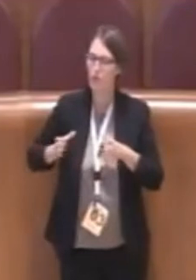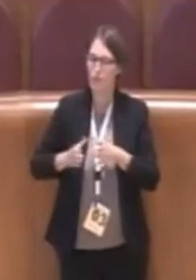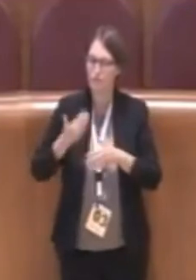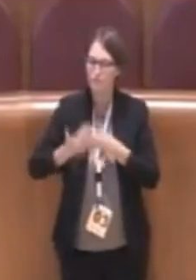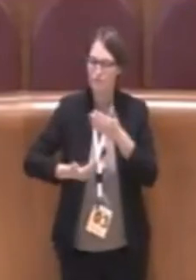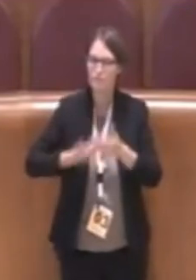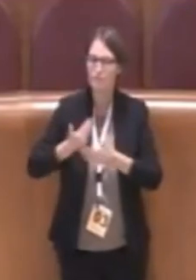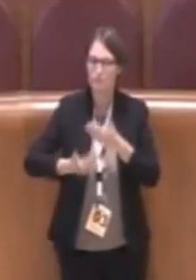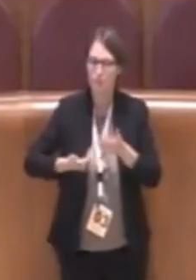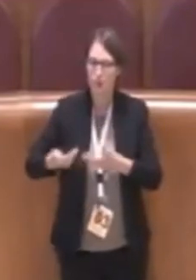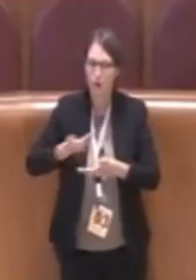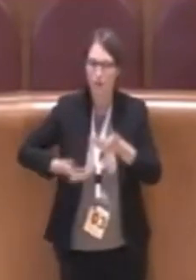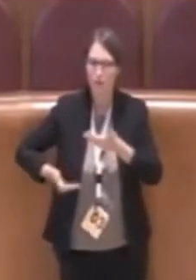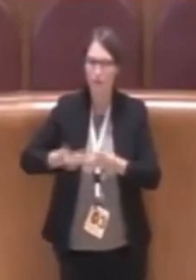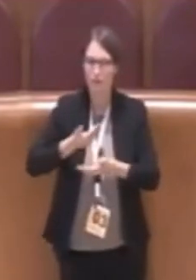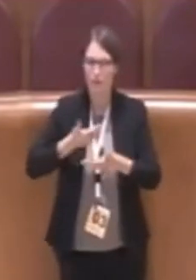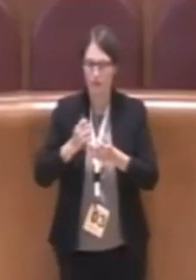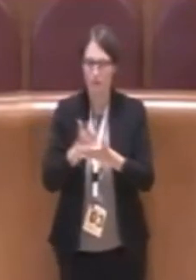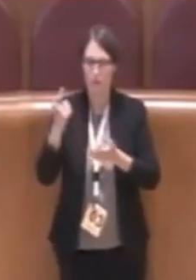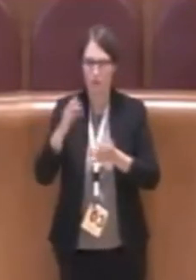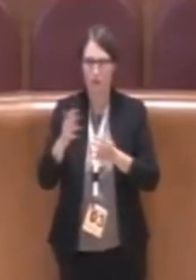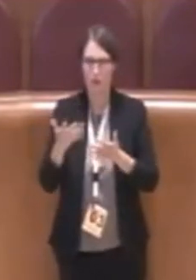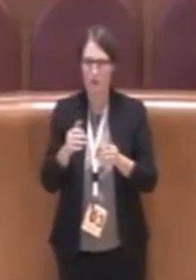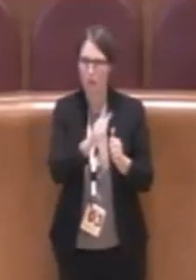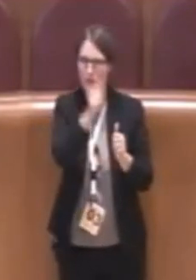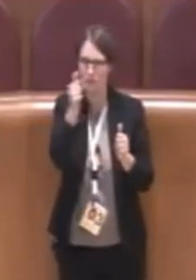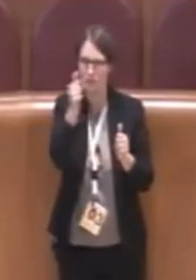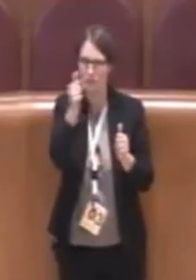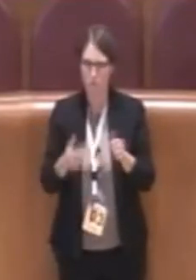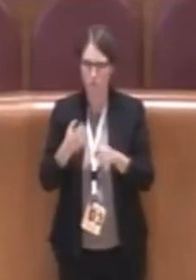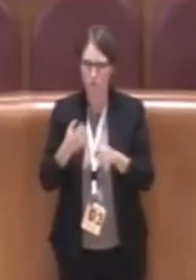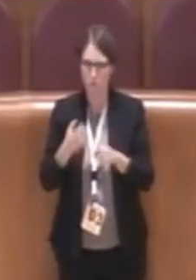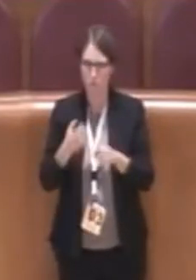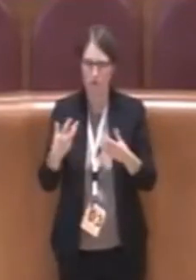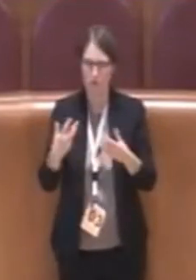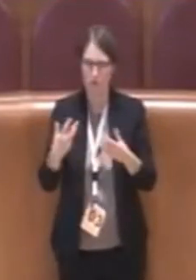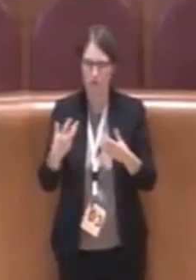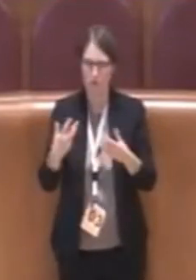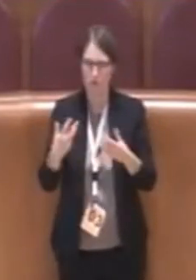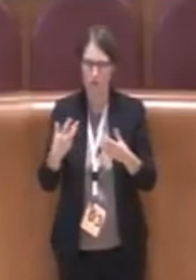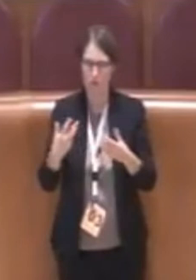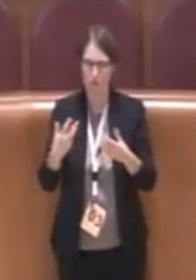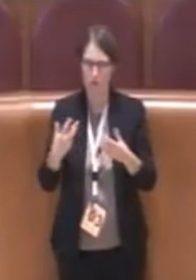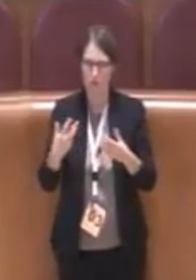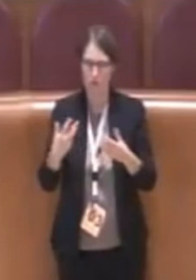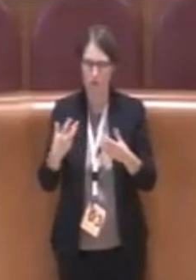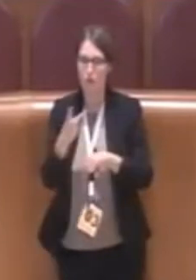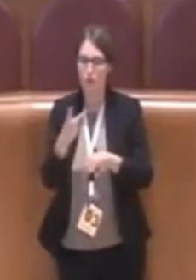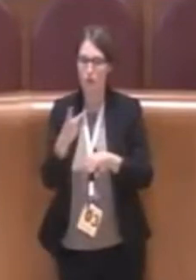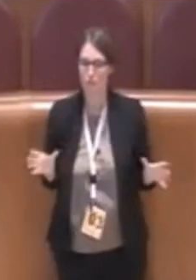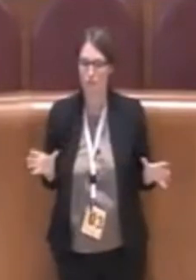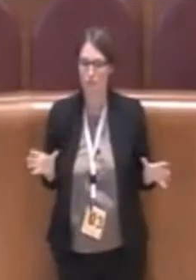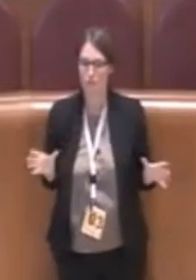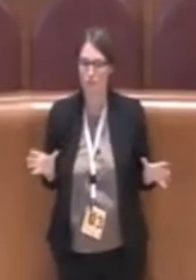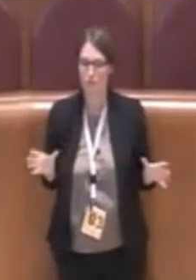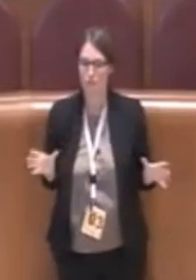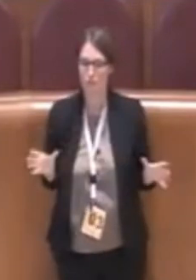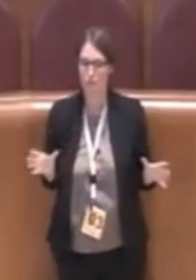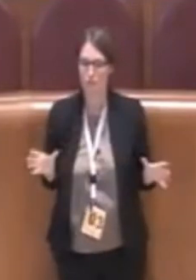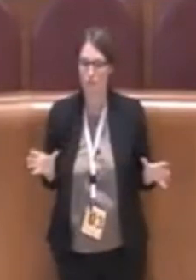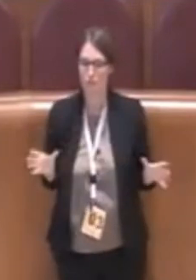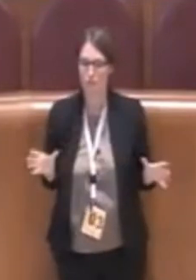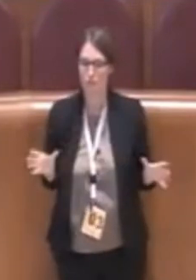mesi, forse anche di più, insomma più di un anno, dal lavoro congiunto di due commissioni. È stato detto, ma io lo ribadisco perché